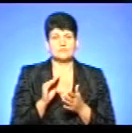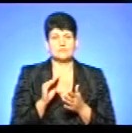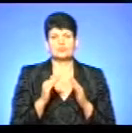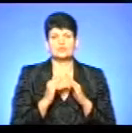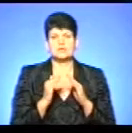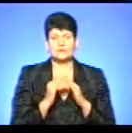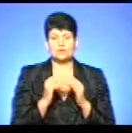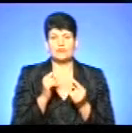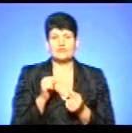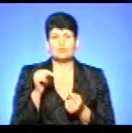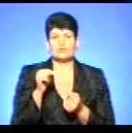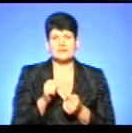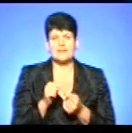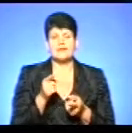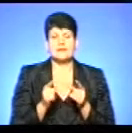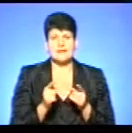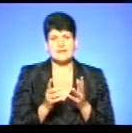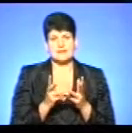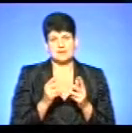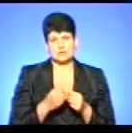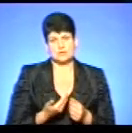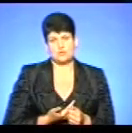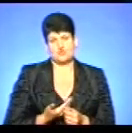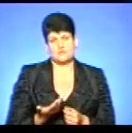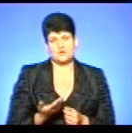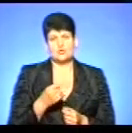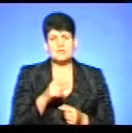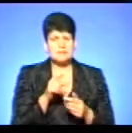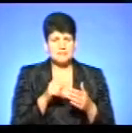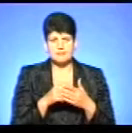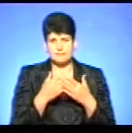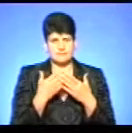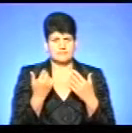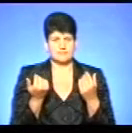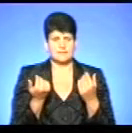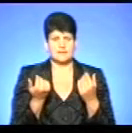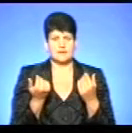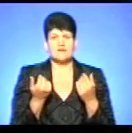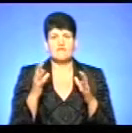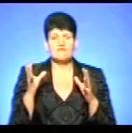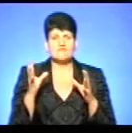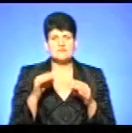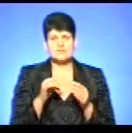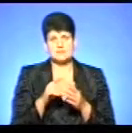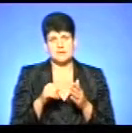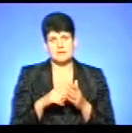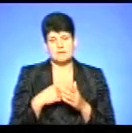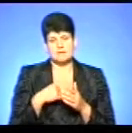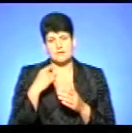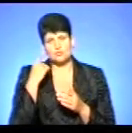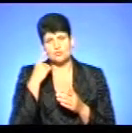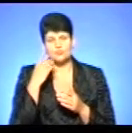відповідала реальній кількості проживаючих. Тоді питання знімається, тобто, всі питання, я думаю, що громадяни,